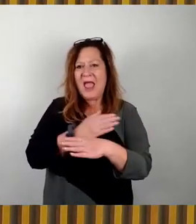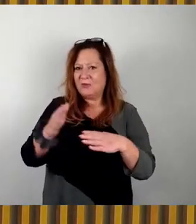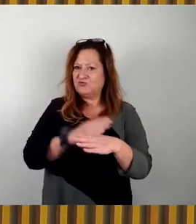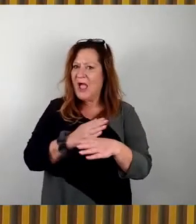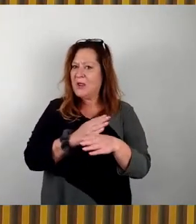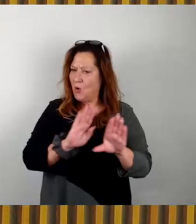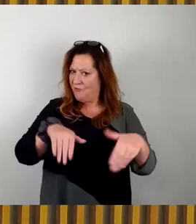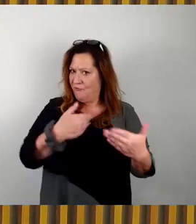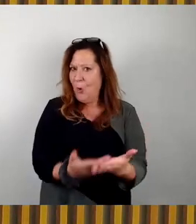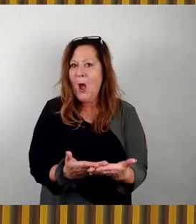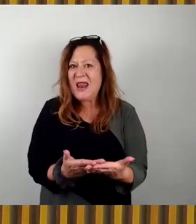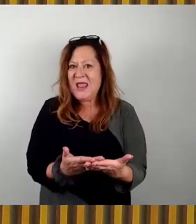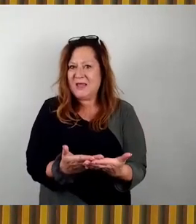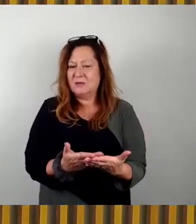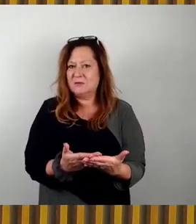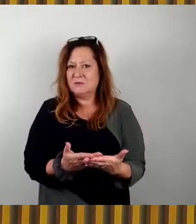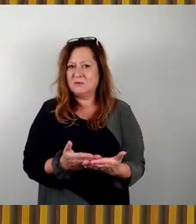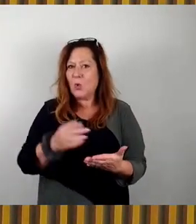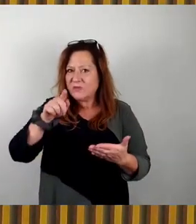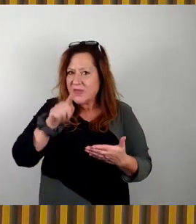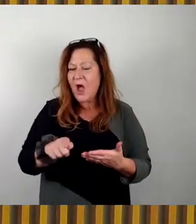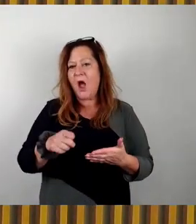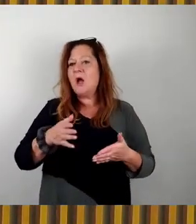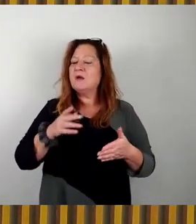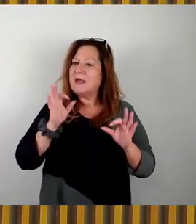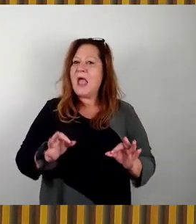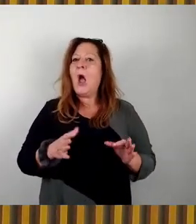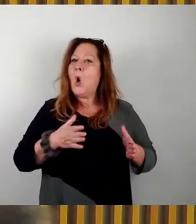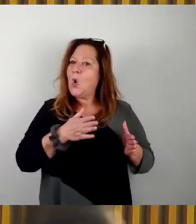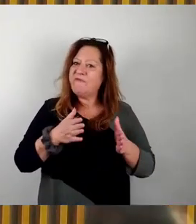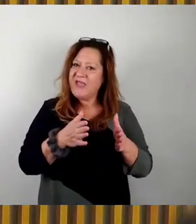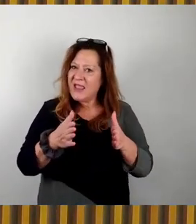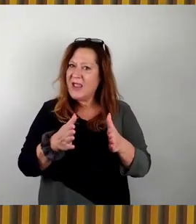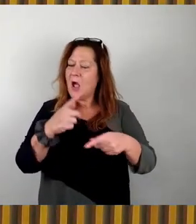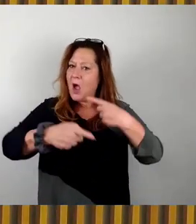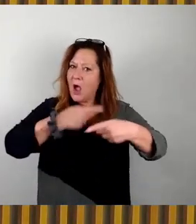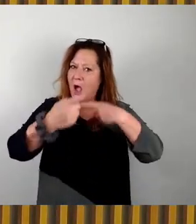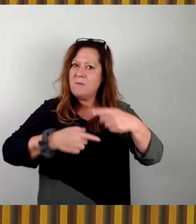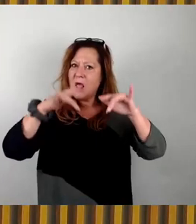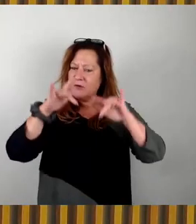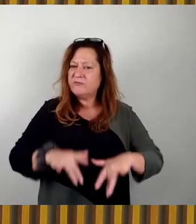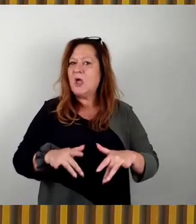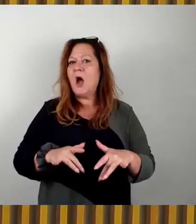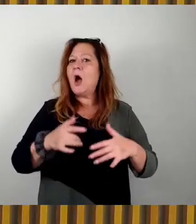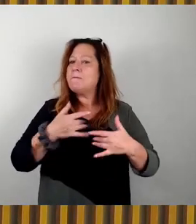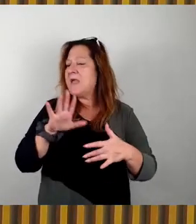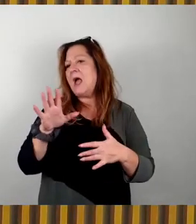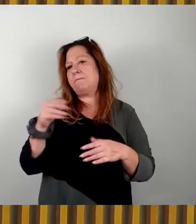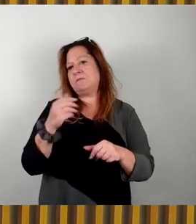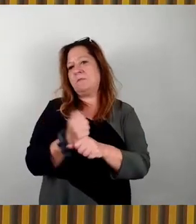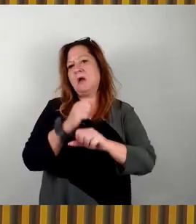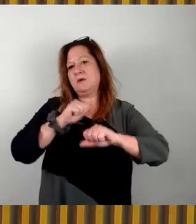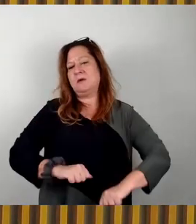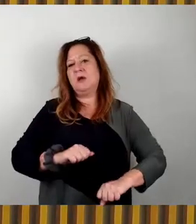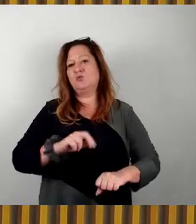ist. Und damit ist natürlich genau der Weg geebnet, im zwingenden Fall oder auch im Mehrheitsfall dort tätig zu werden. Insofern bitte ich